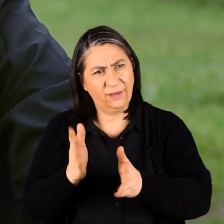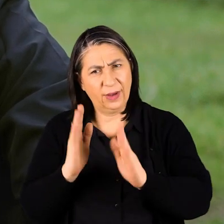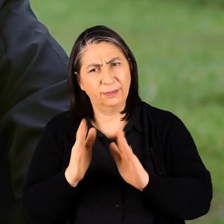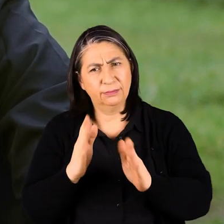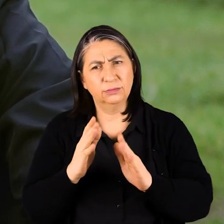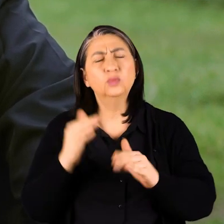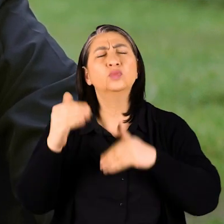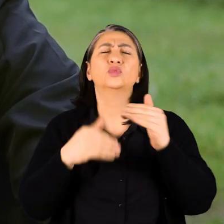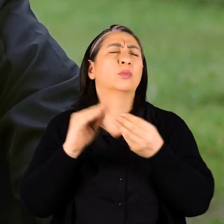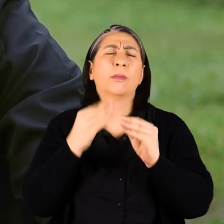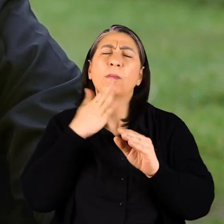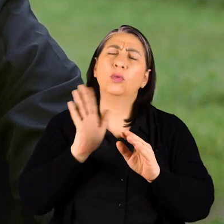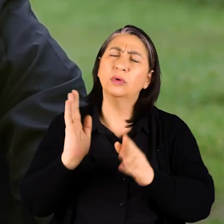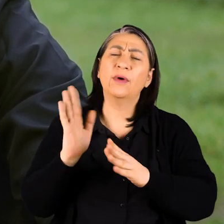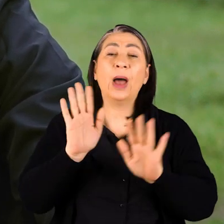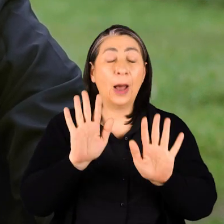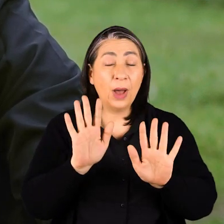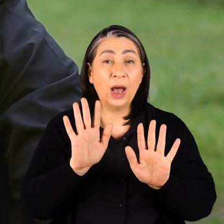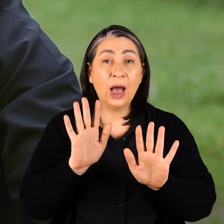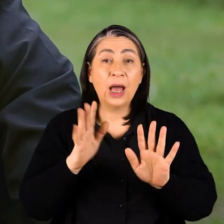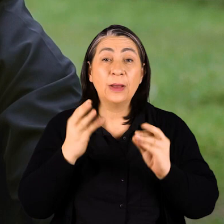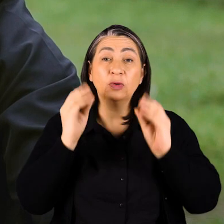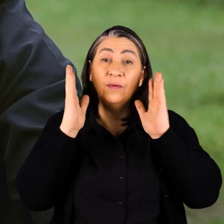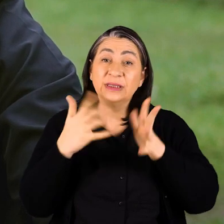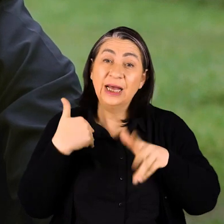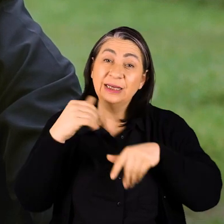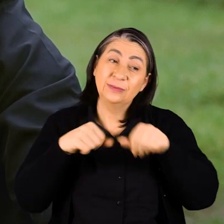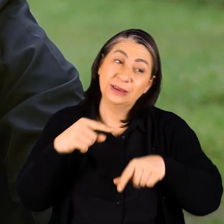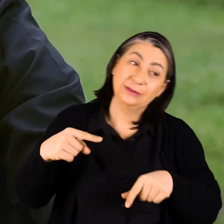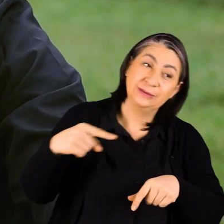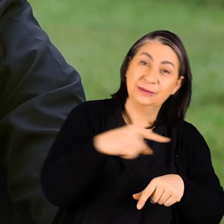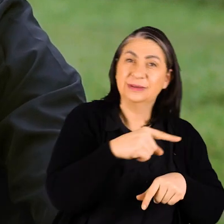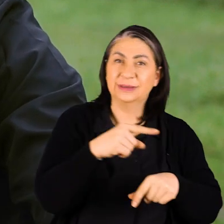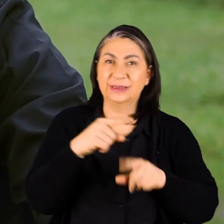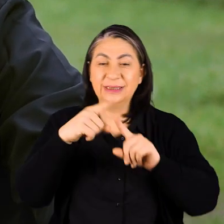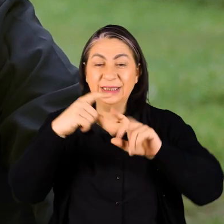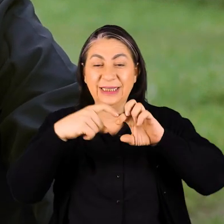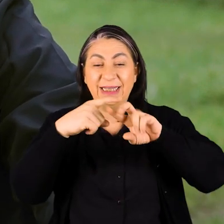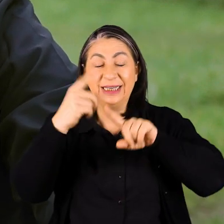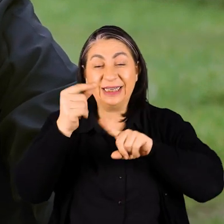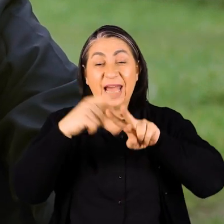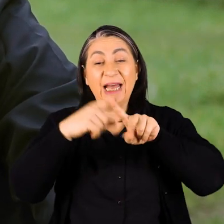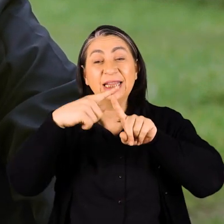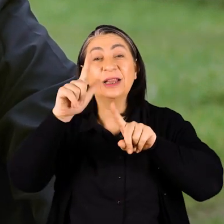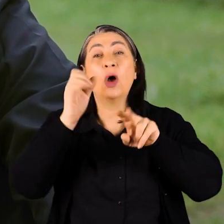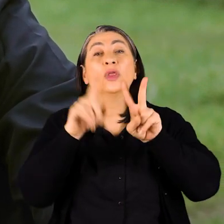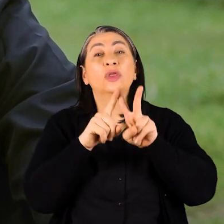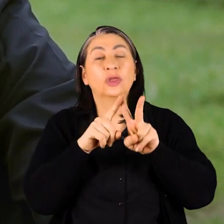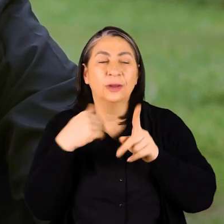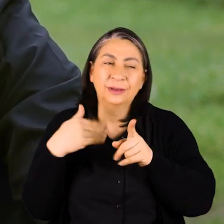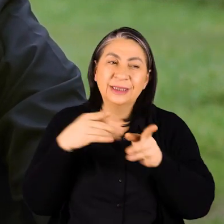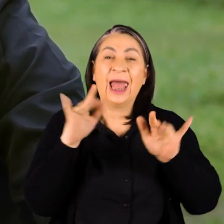bu arada? Yüzme devam, yüzmede bir sıkıntı yok Ama ağırlığımızı biraz daha işte bu tarafa triatlığına kaydıracağız Biraz daha şu an